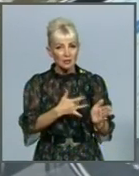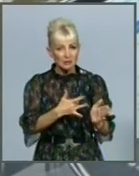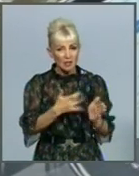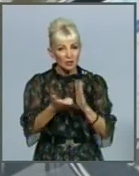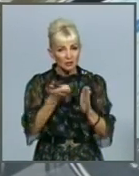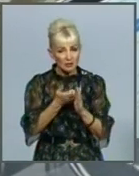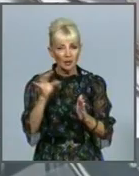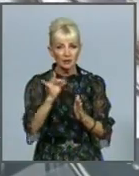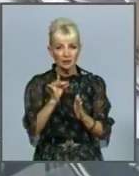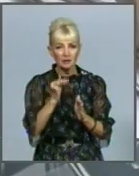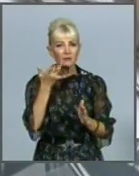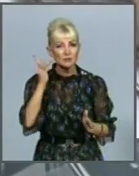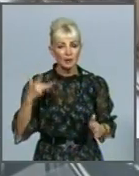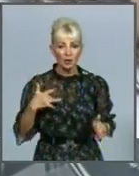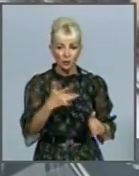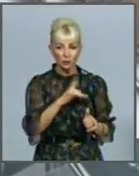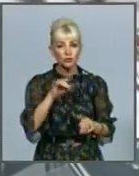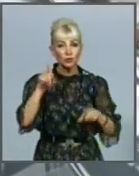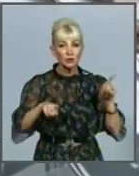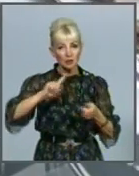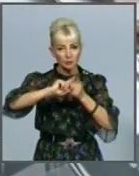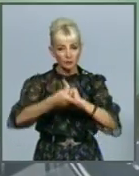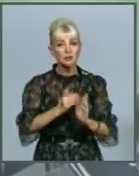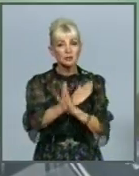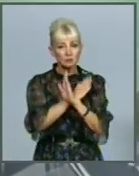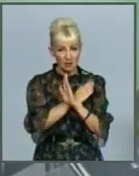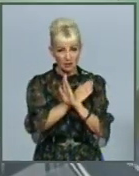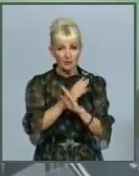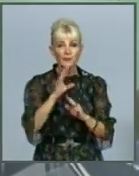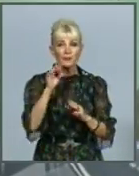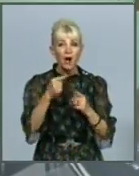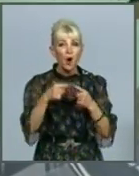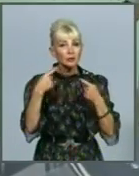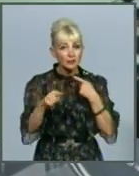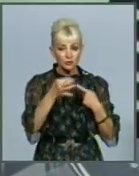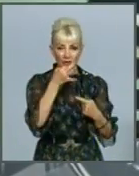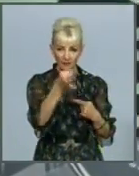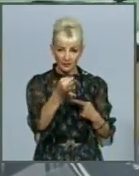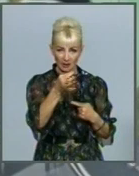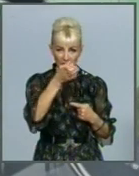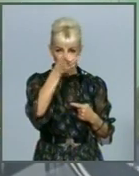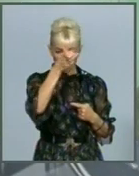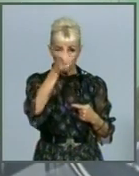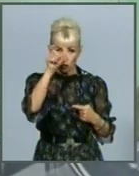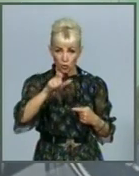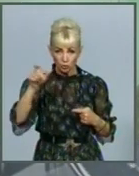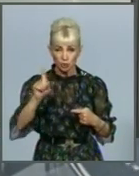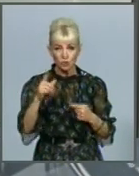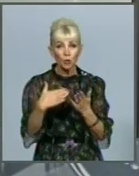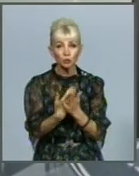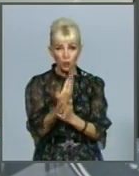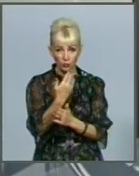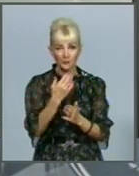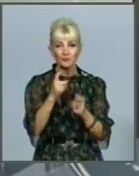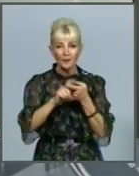і найчастіше пневмонія, що інколи призводить до смерті хворобу. Відмінність, зазначають чені, тільки у тому, що новий коронавірус